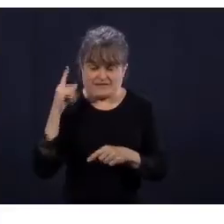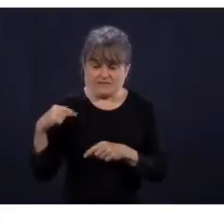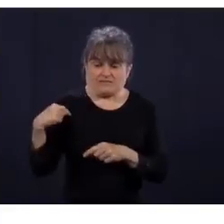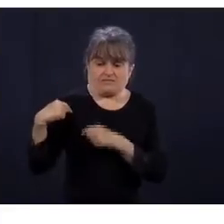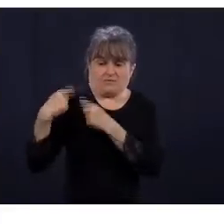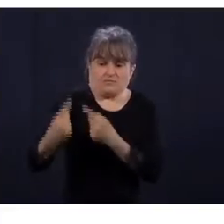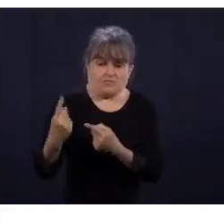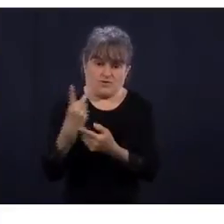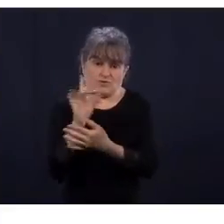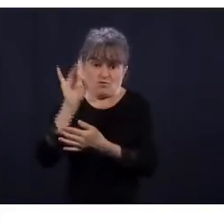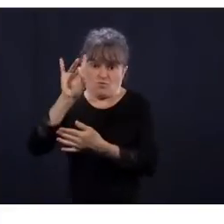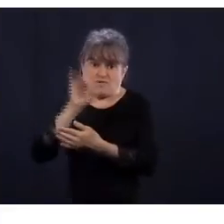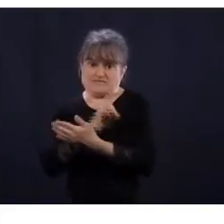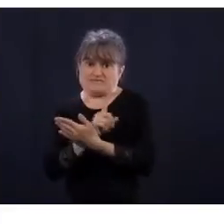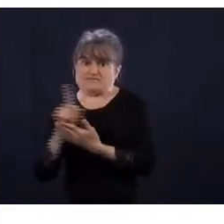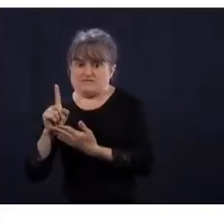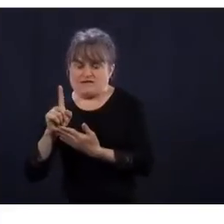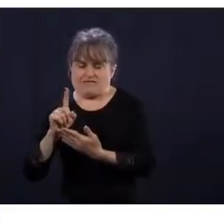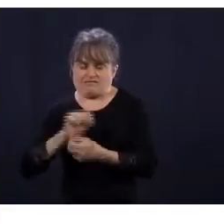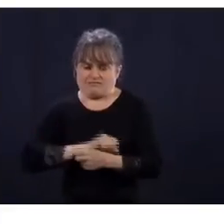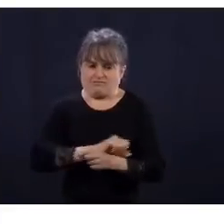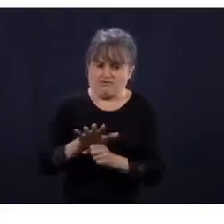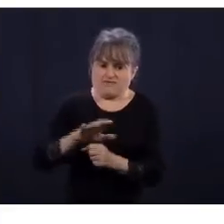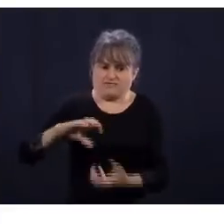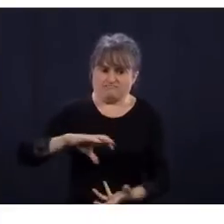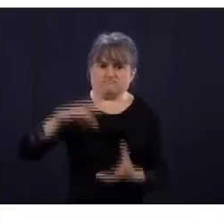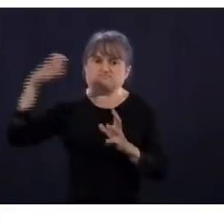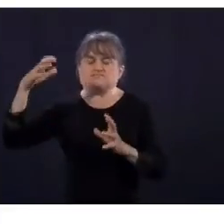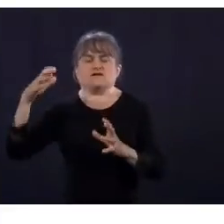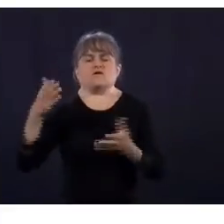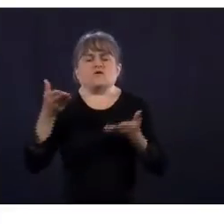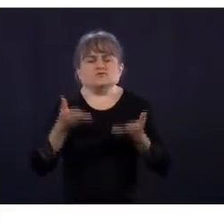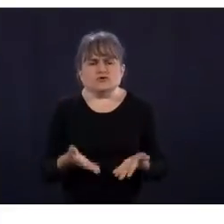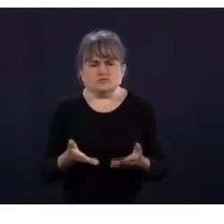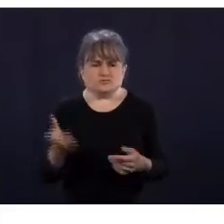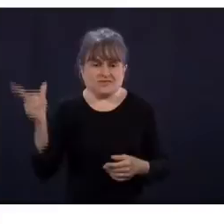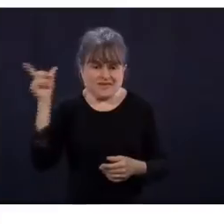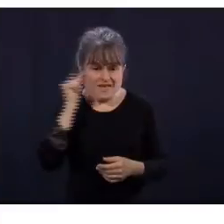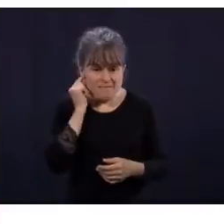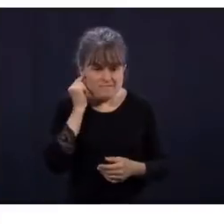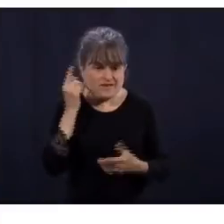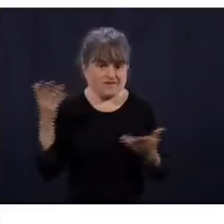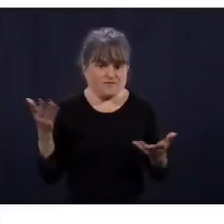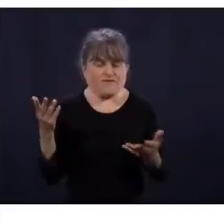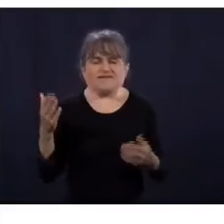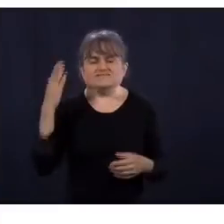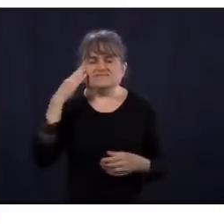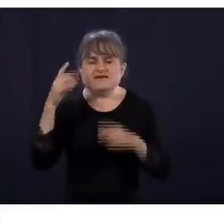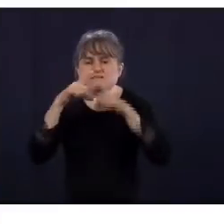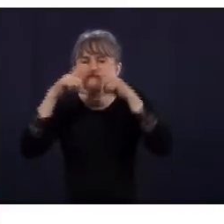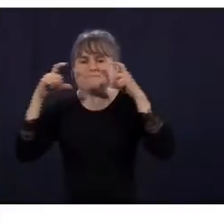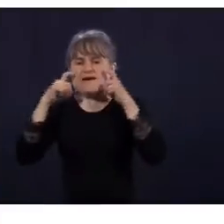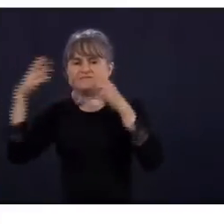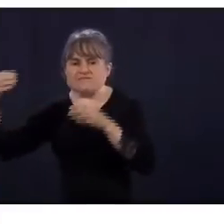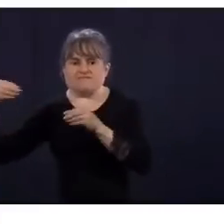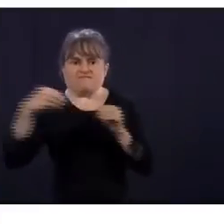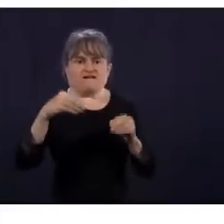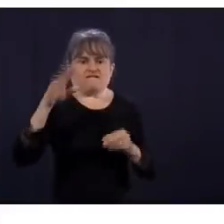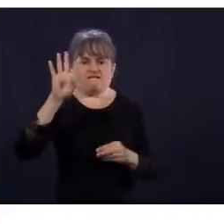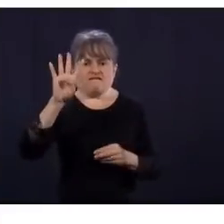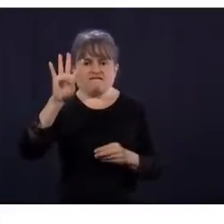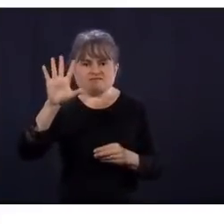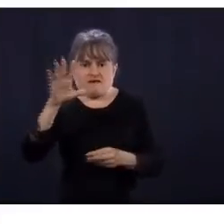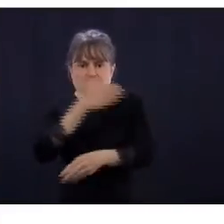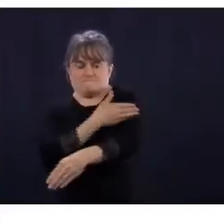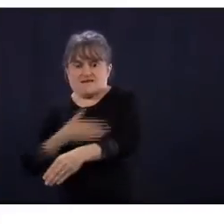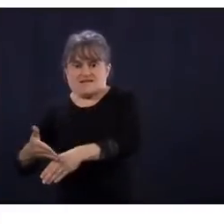mafia et qui est considéré comme étant quelqu'un qui a fait de la contrebande. Est-ce que c'est normal que ça arrive, ce genre de situation-là actuellement,